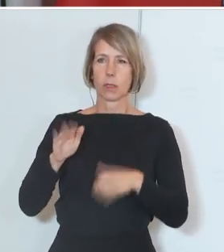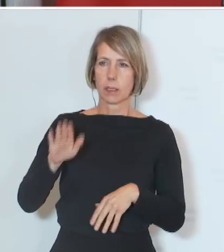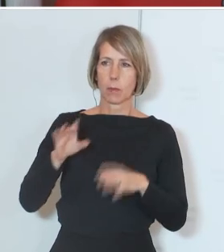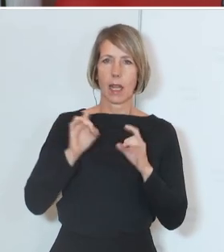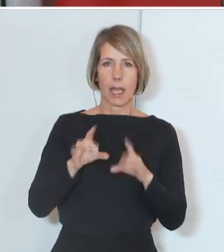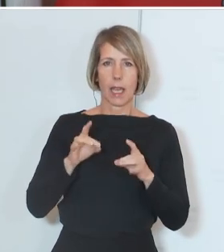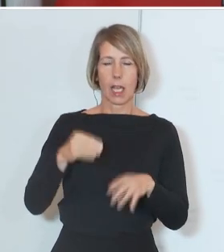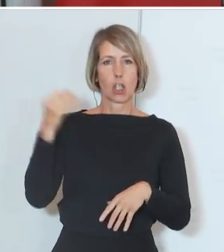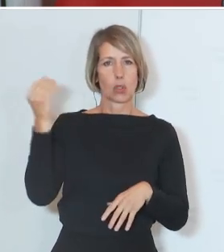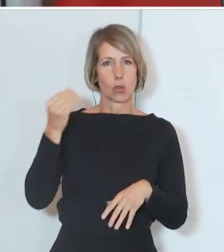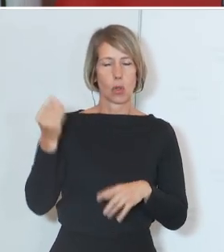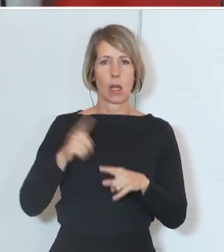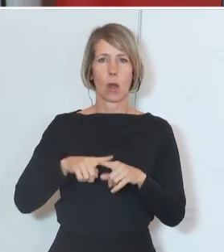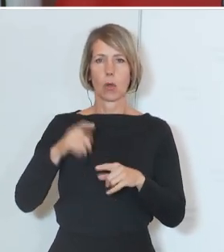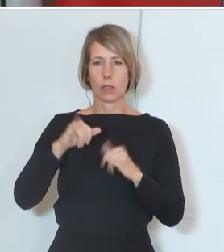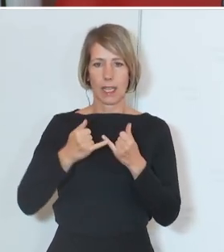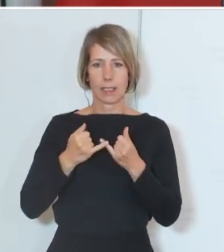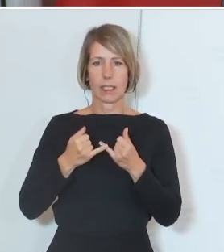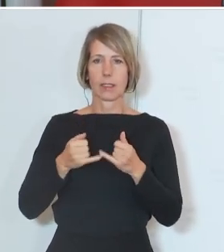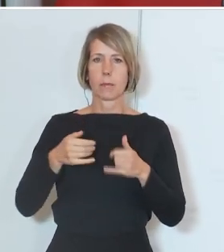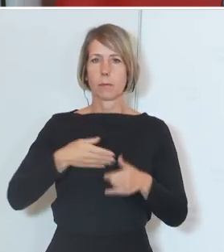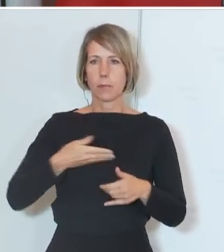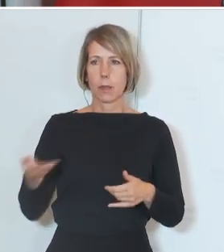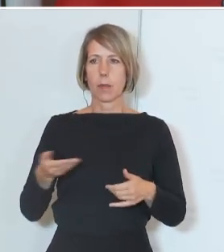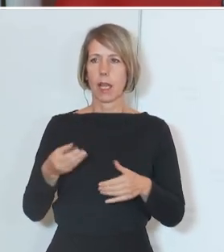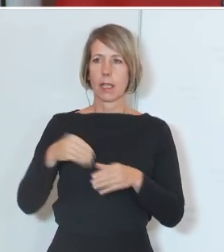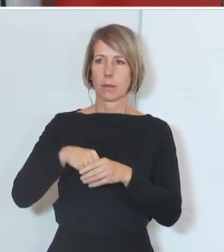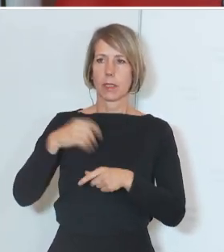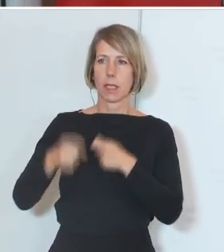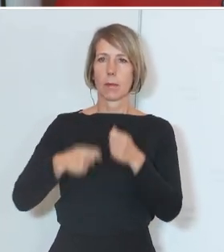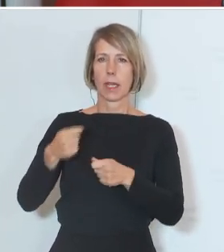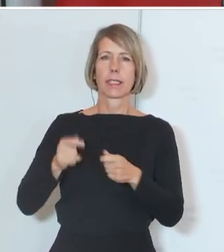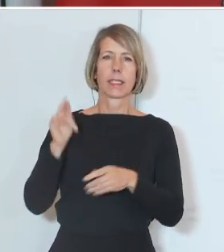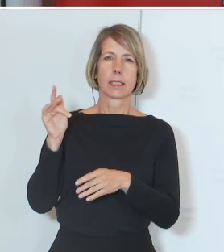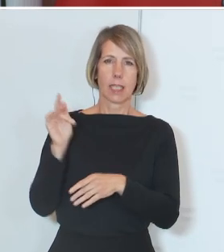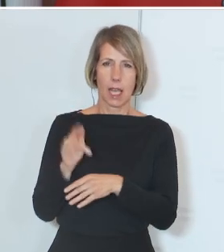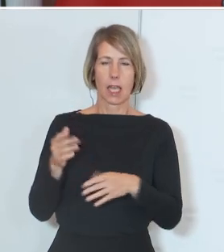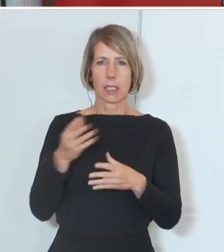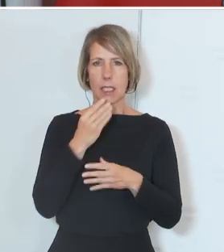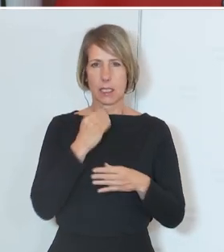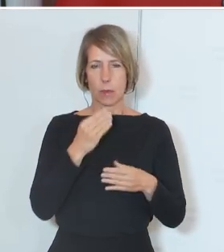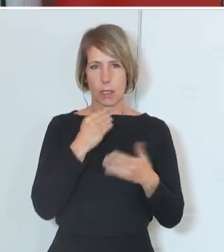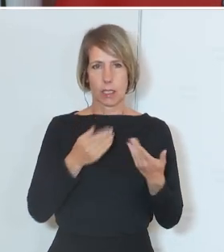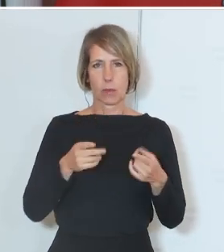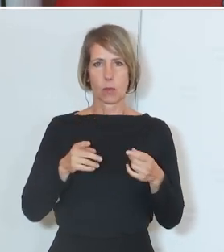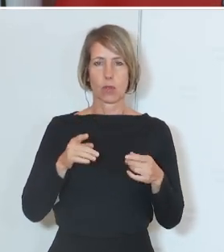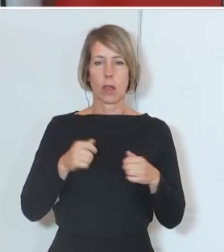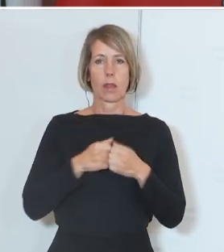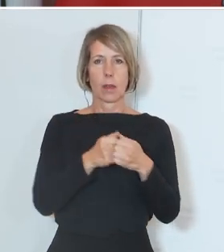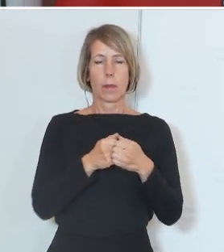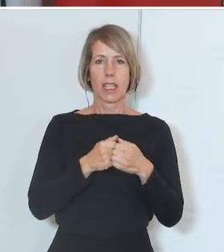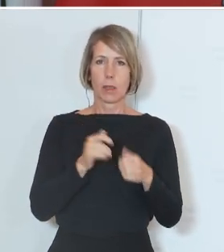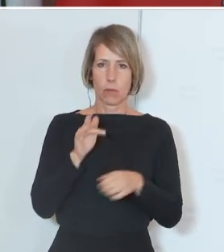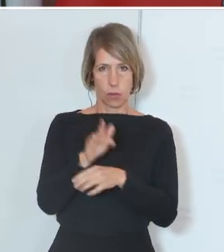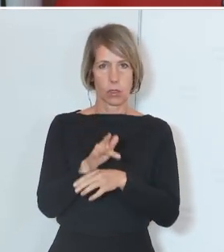auch bei den Eltern und damit bei der Gesellschaft ansetzt. Antisemitismus und vor allem die Bekämpfung dagegen ist